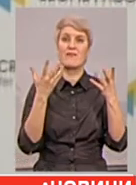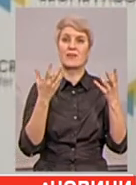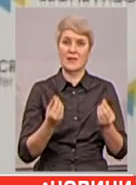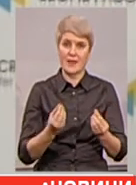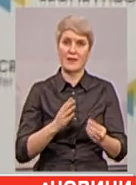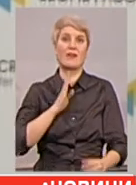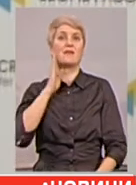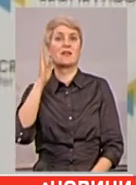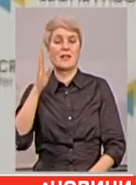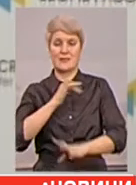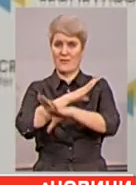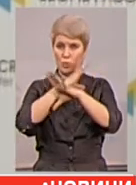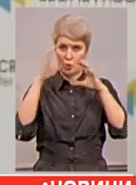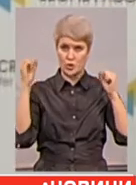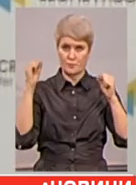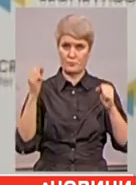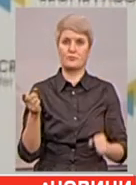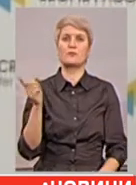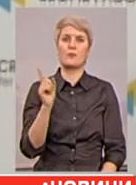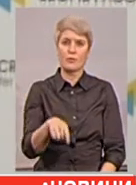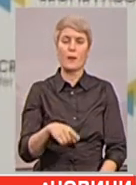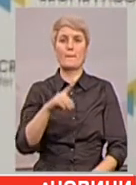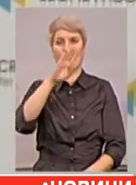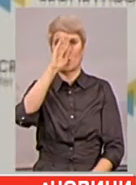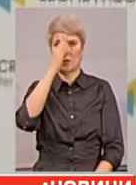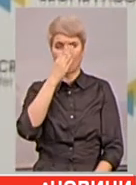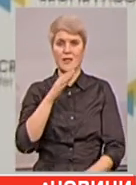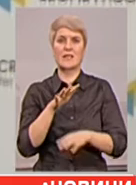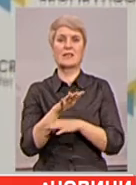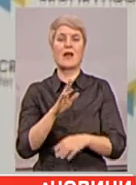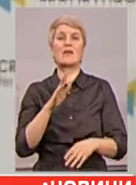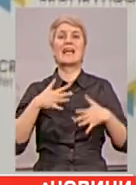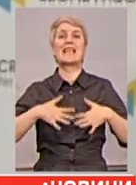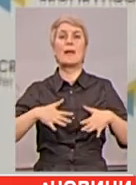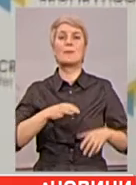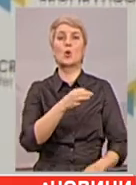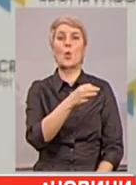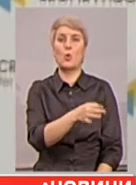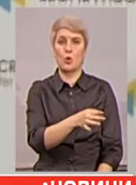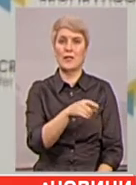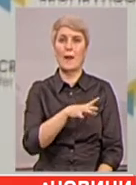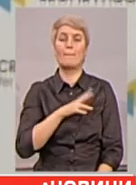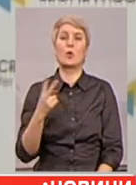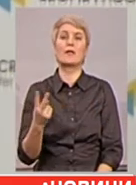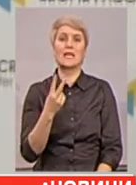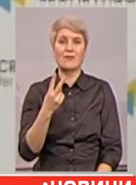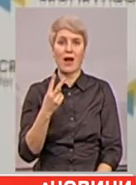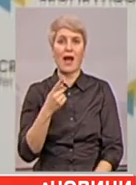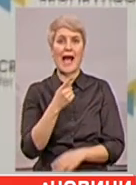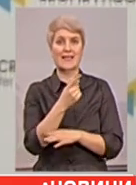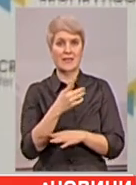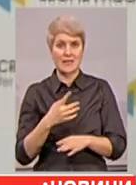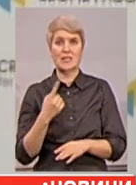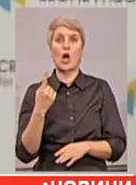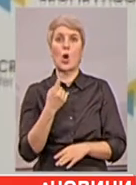і вранці, і вночі. Окрім того, противник порушив режим течі у Кримському. Там відбулося два артилерійські і одна